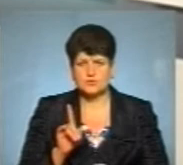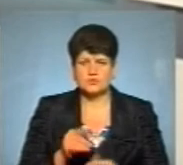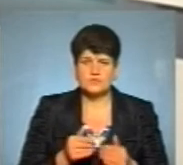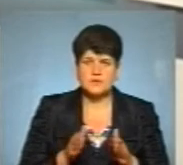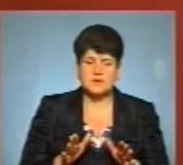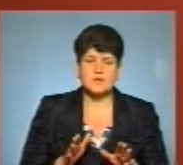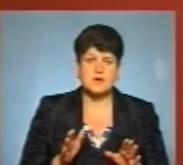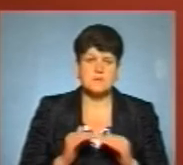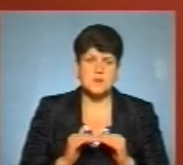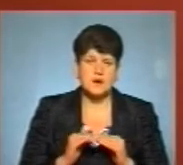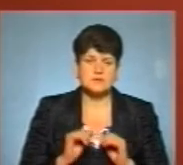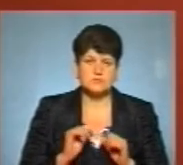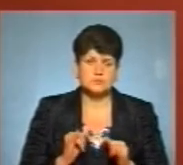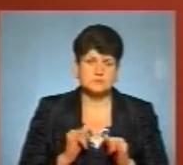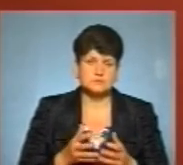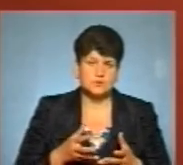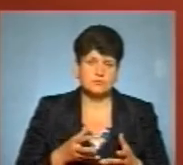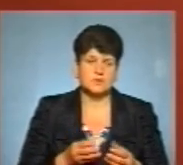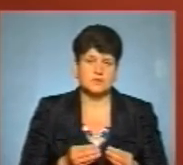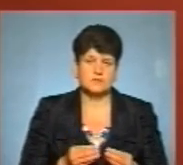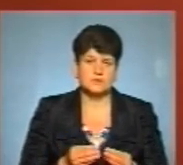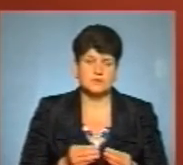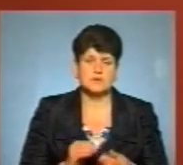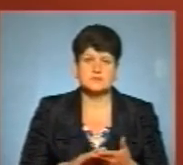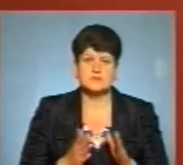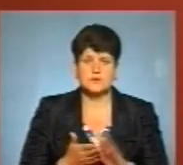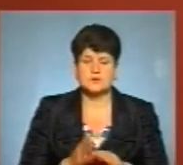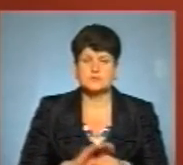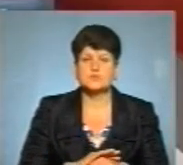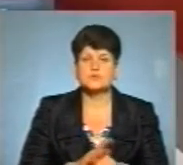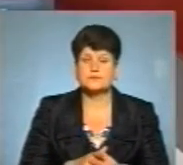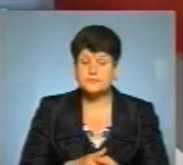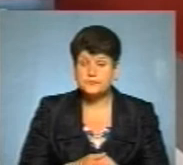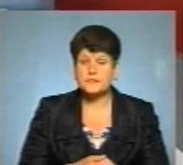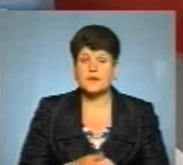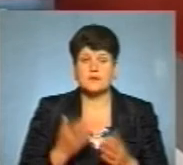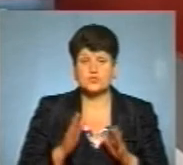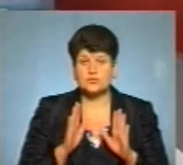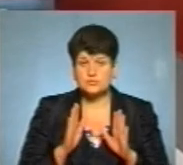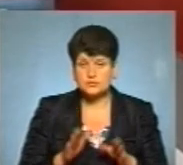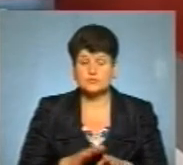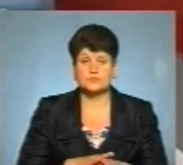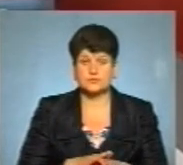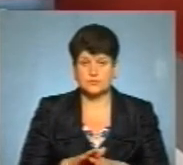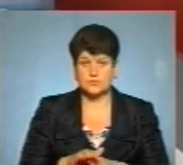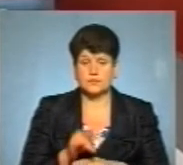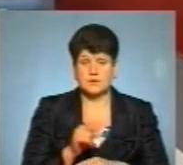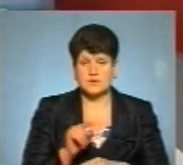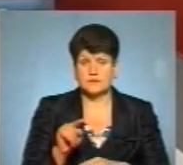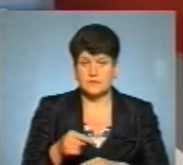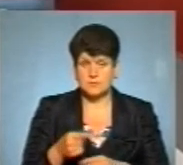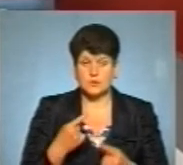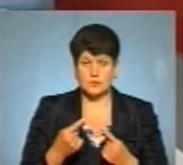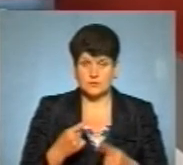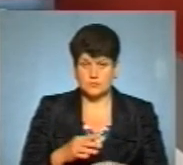пляжів може негативно вплинути саме на епідситуацію з ковіду. Якщо будуть дотримуватися ті вимоги, про які